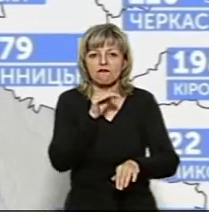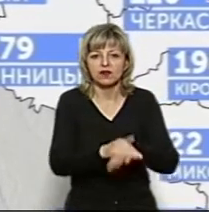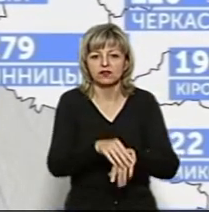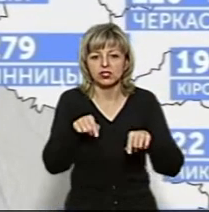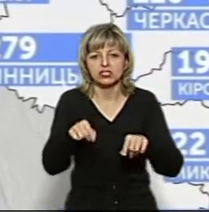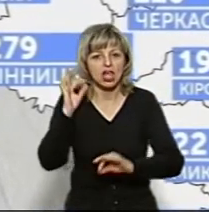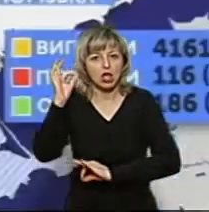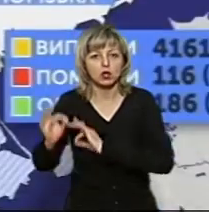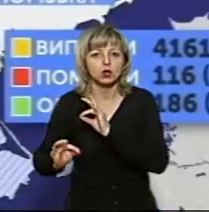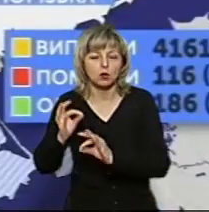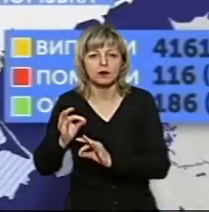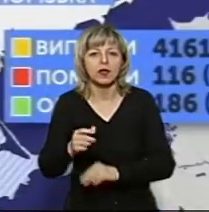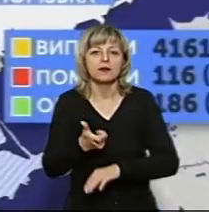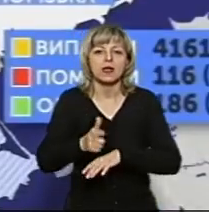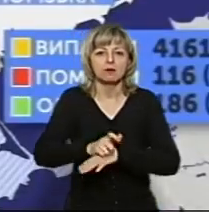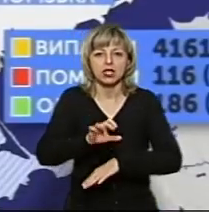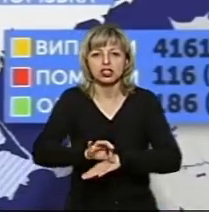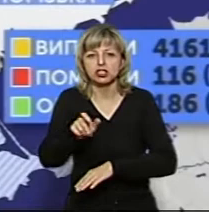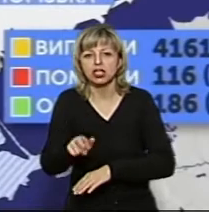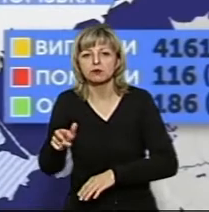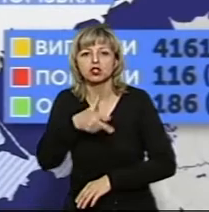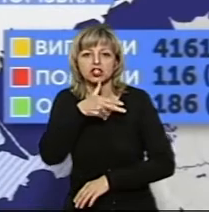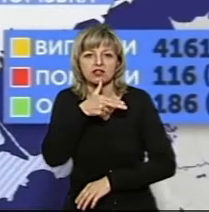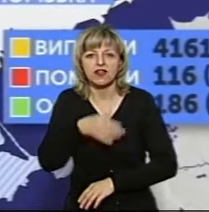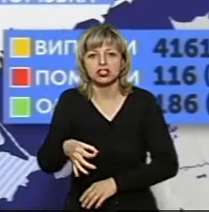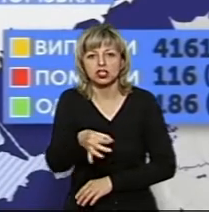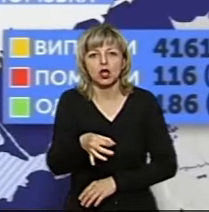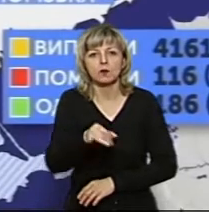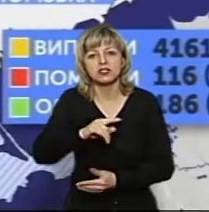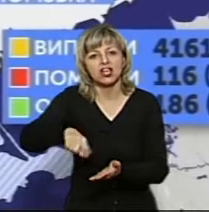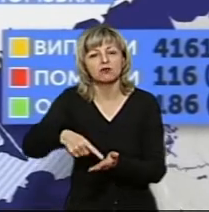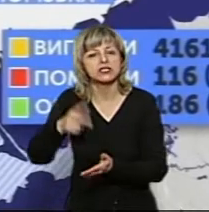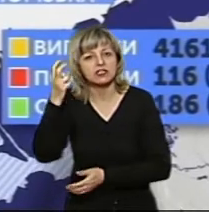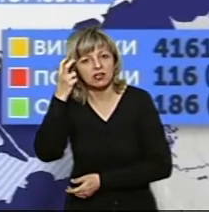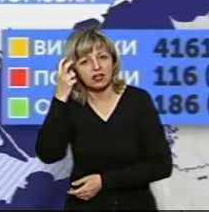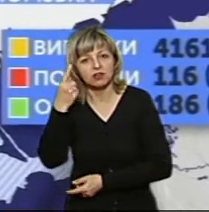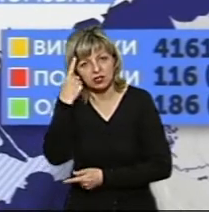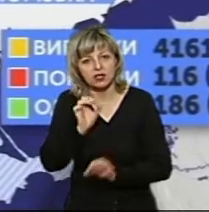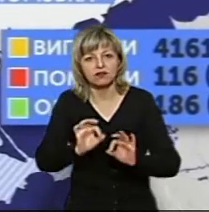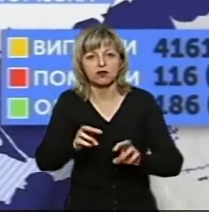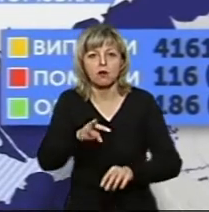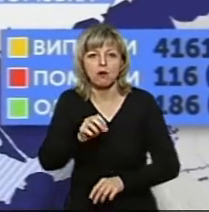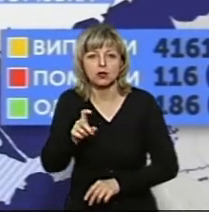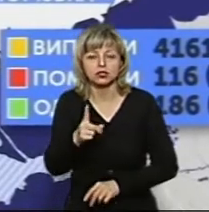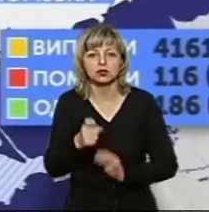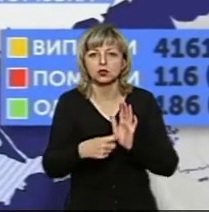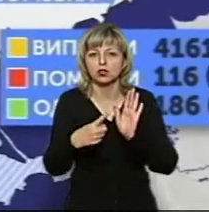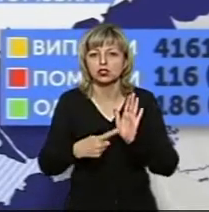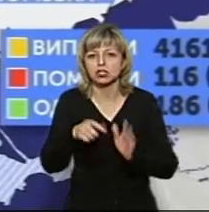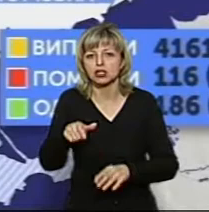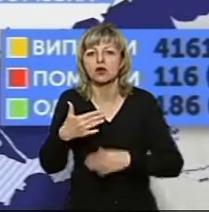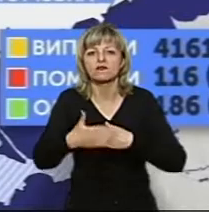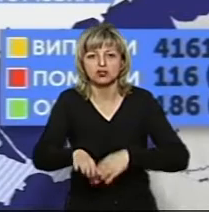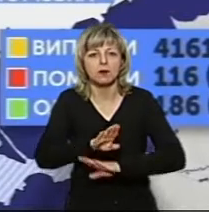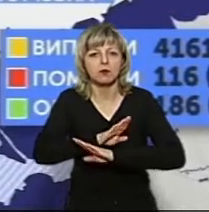цієї доби. Найбільше недужих у Чернівецькій області та Києві, інформує МОЗ. 116 людей померли,